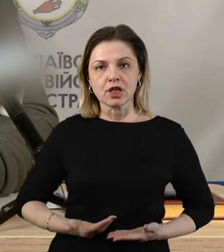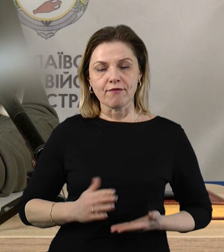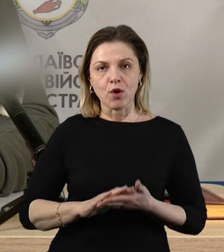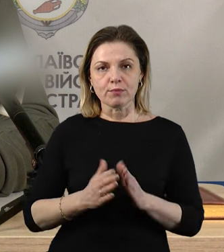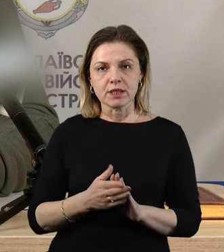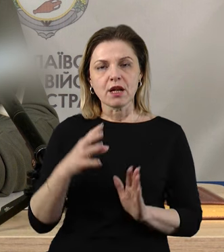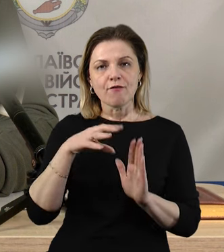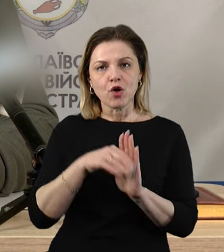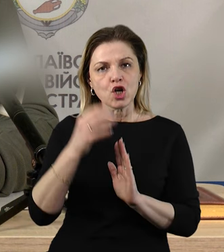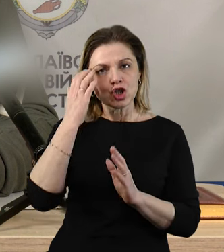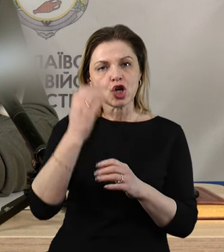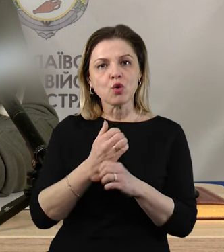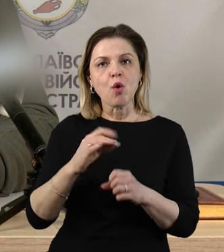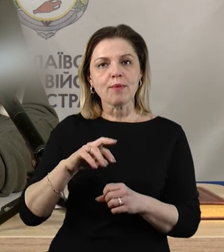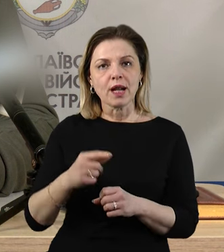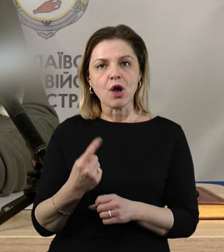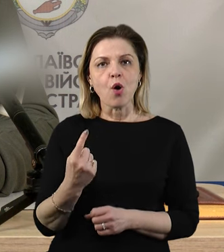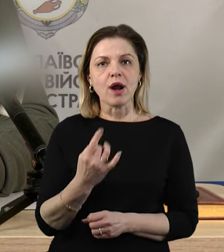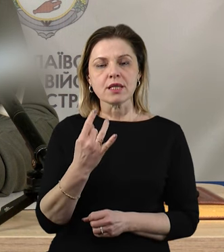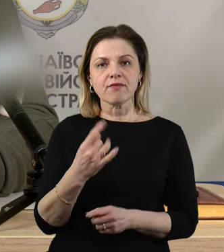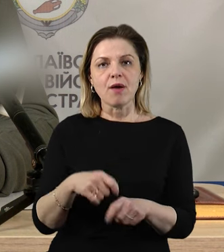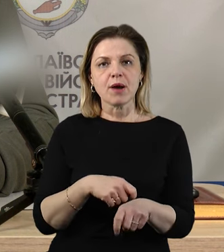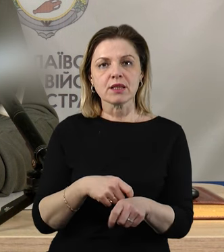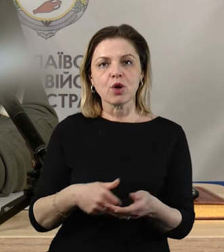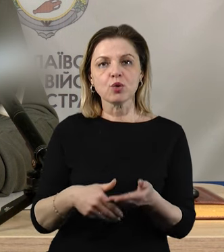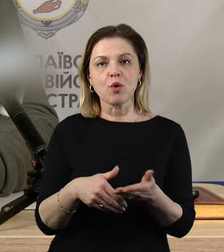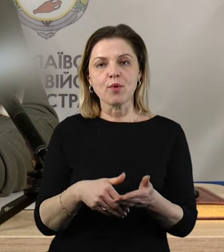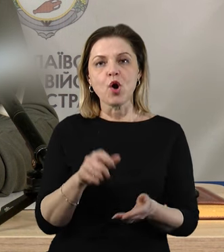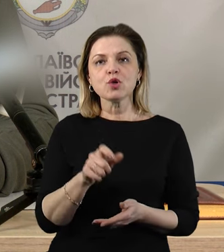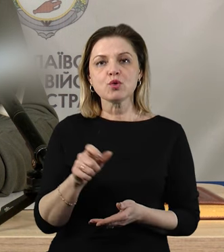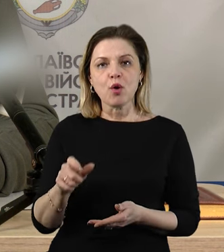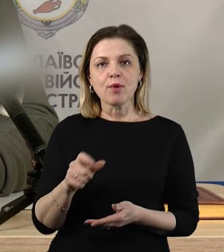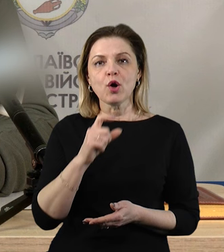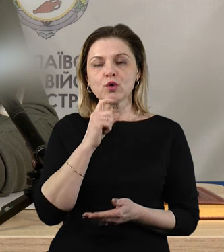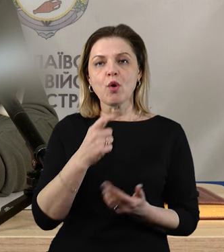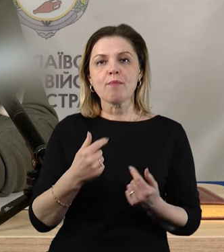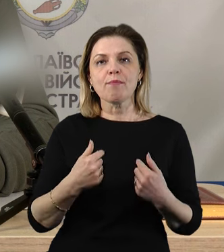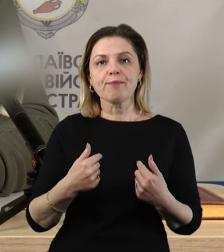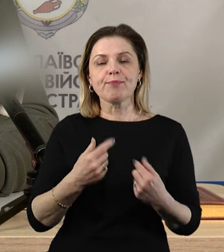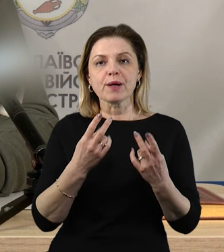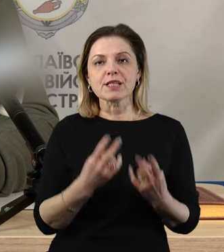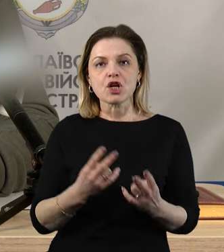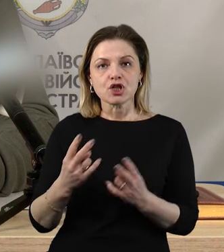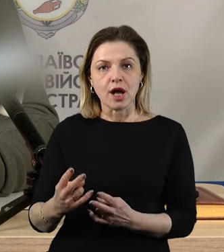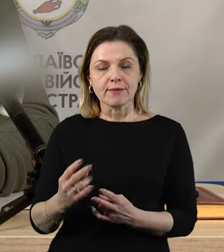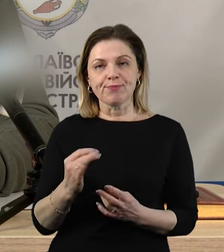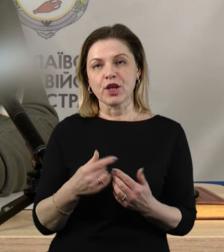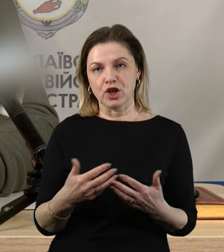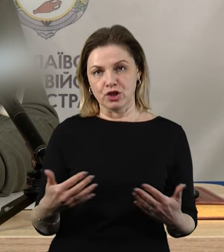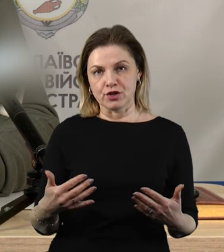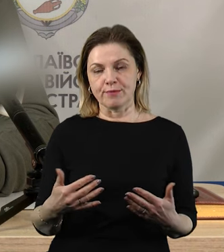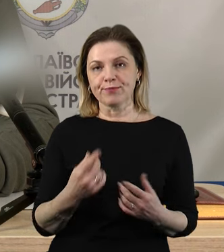ну, сюди входить і Чорнобиль, це, наприклад, одноразова матеріальна допомога особам, які постраждали від торговли людьми і все таке інше, це